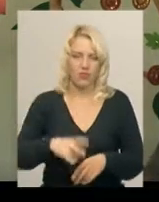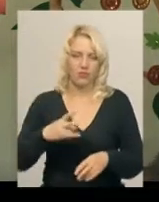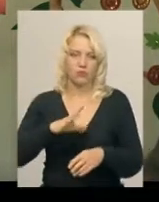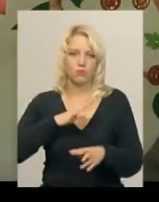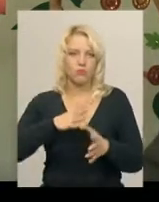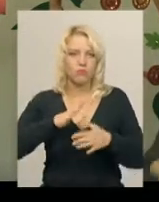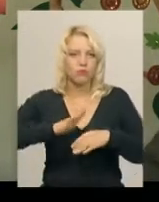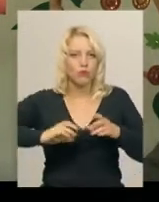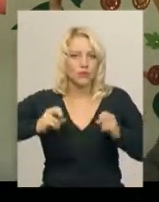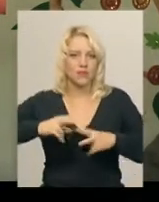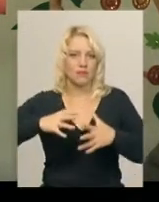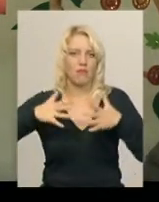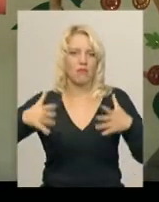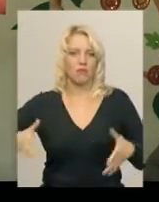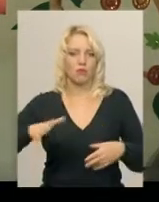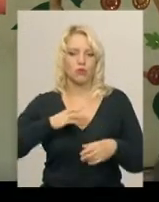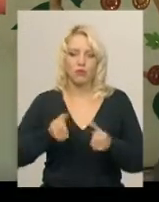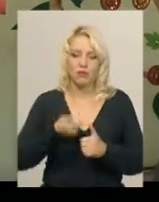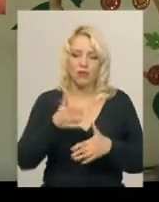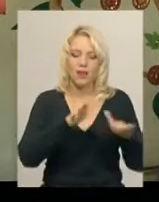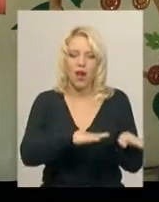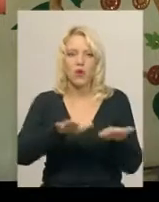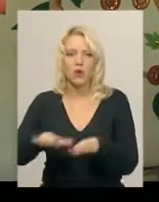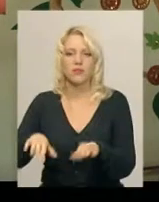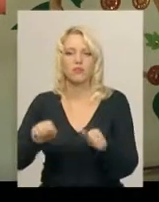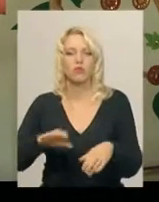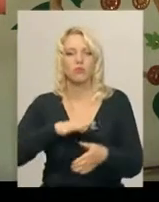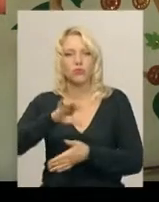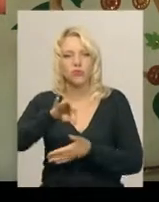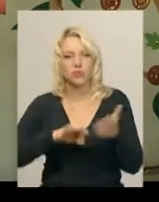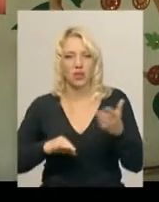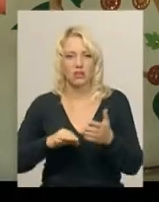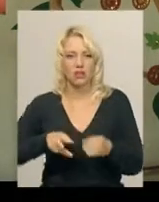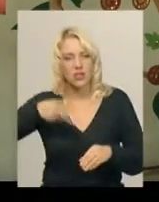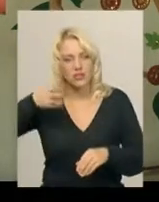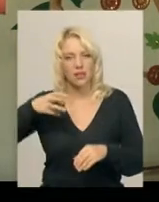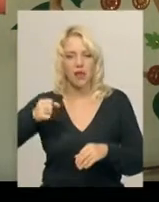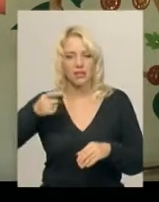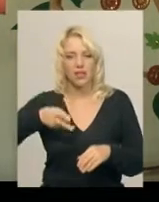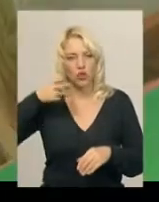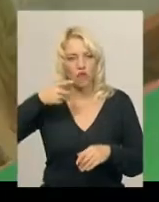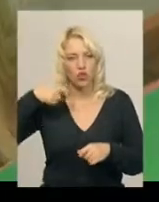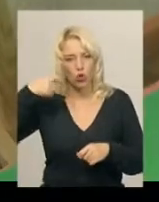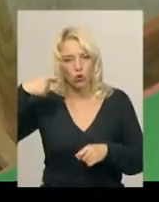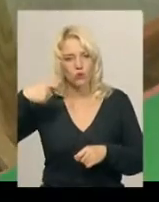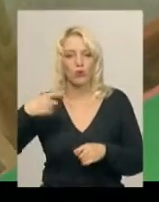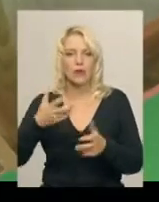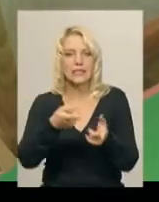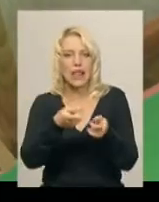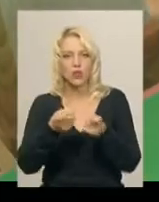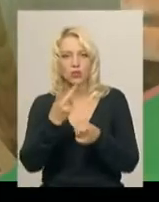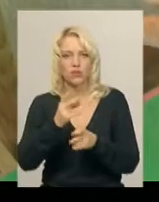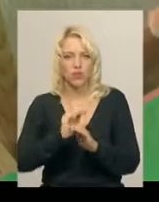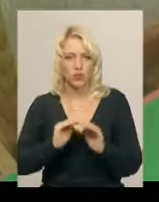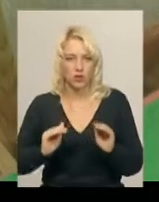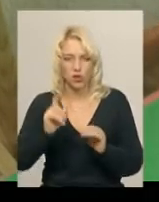тобто, щоб було кілька локацій, можна було знімати одразу, і до зйомки вже було одразу двоє людей залучено. Вадим Подзігун каже, для